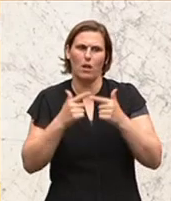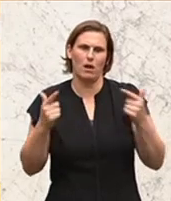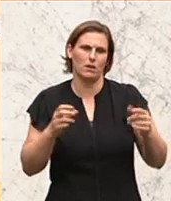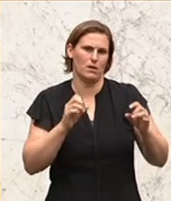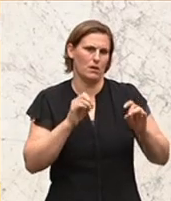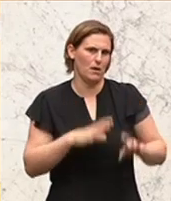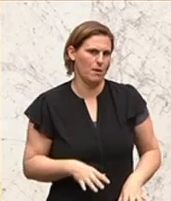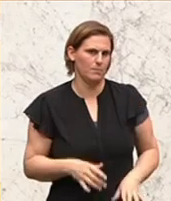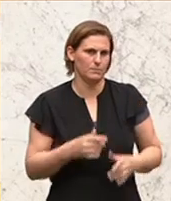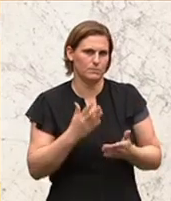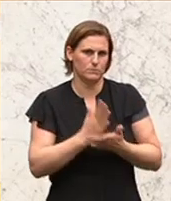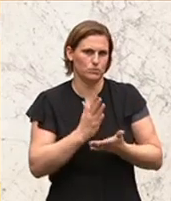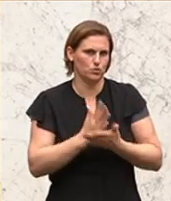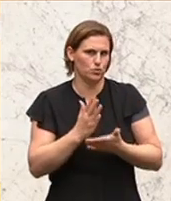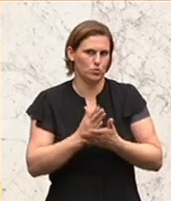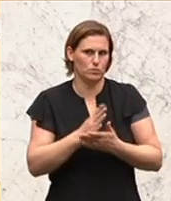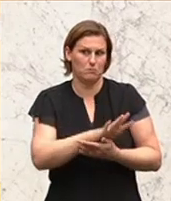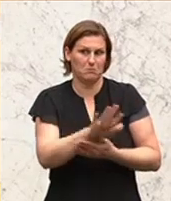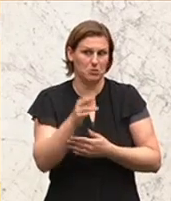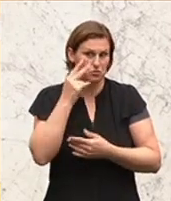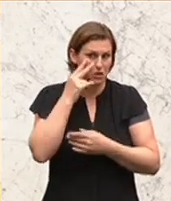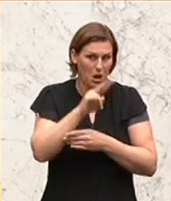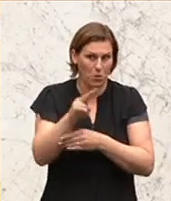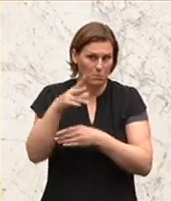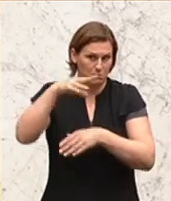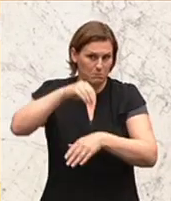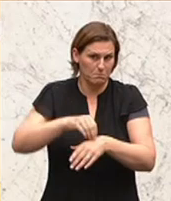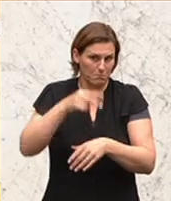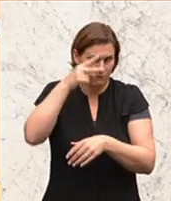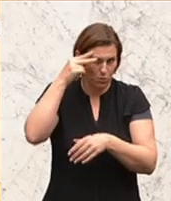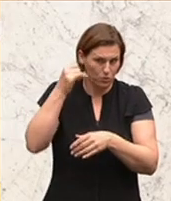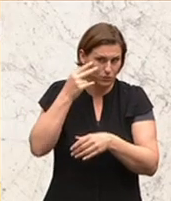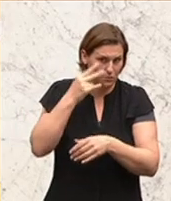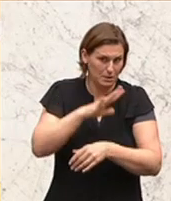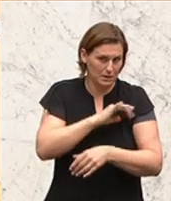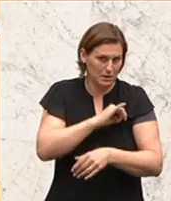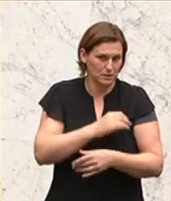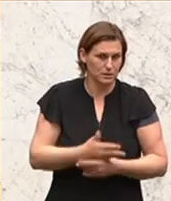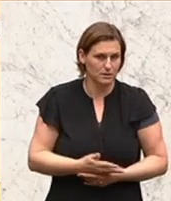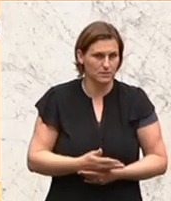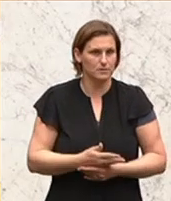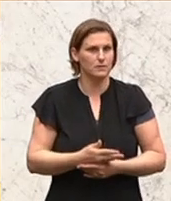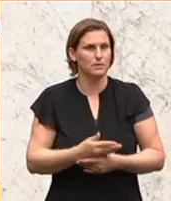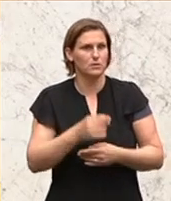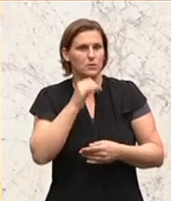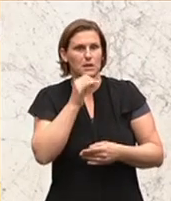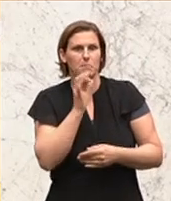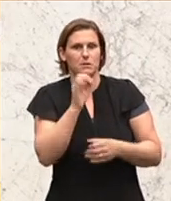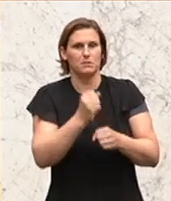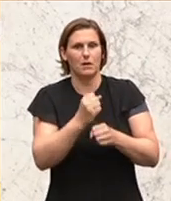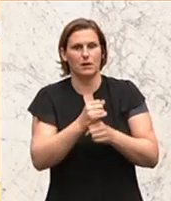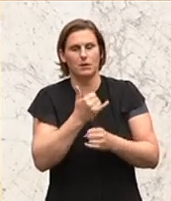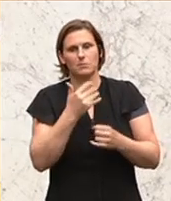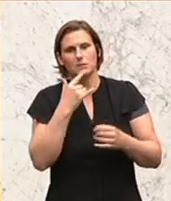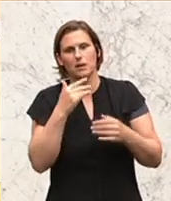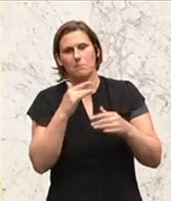aufgehört, auch nur ansatzweise die Interessen der österreichischen Bevölkerung zu vertreten. Da macht es die Sache auch nicht besser, wenn Sie permanent die Rettung